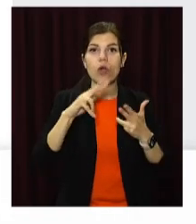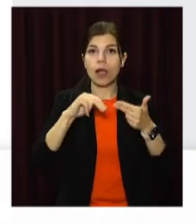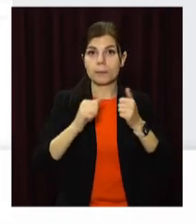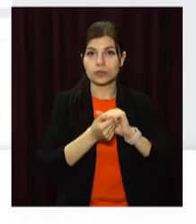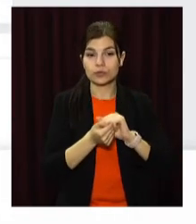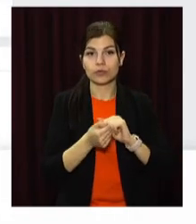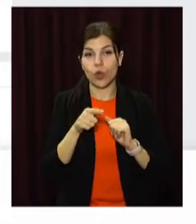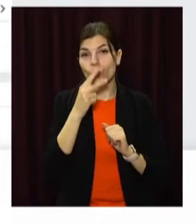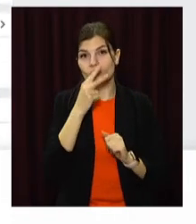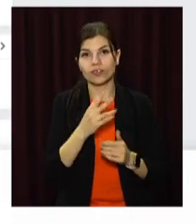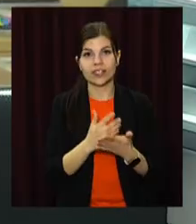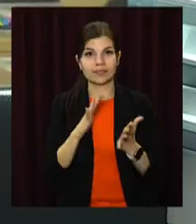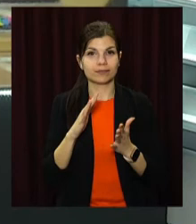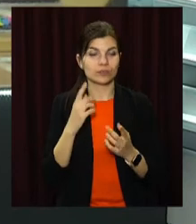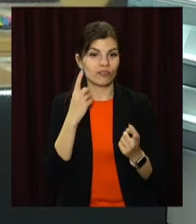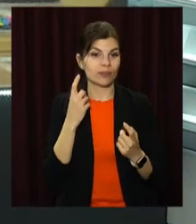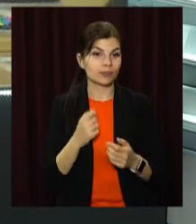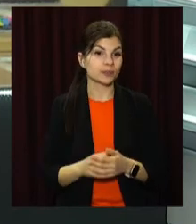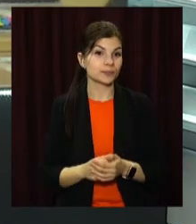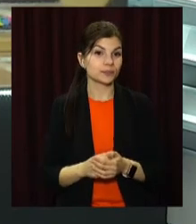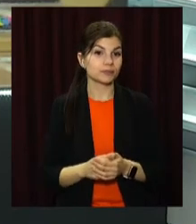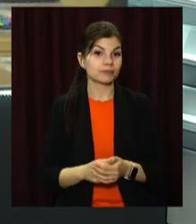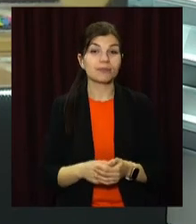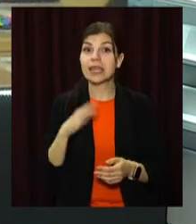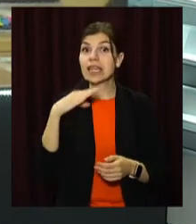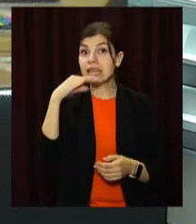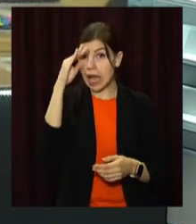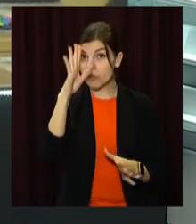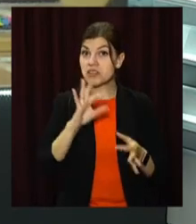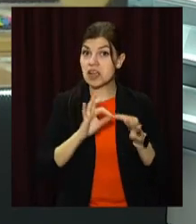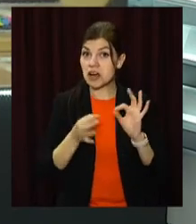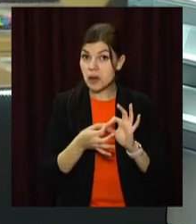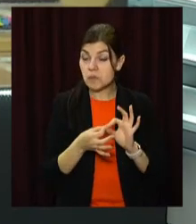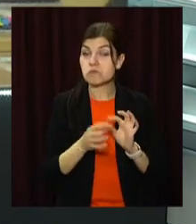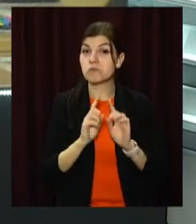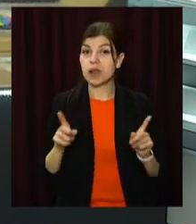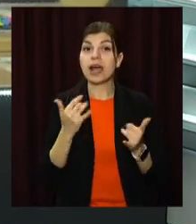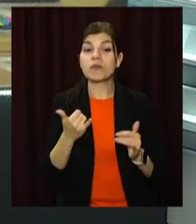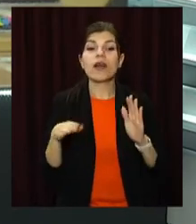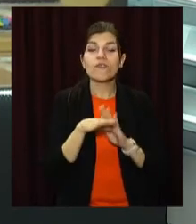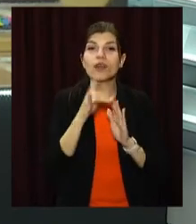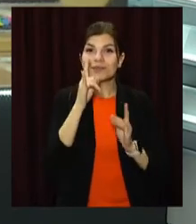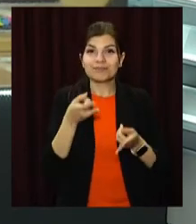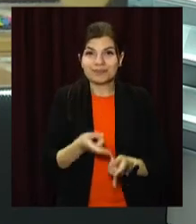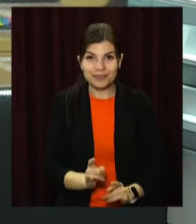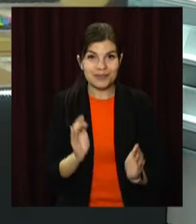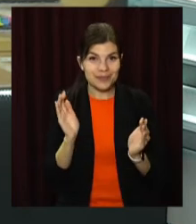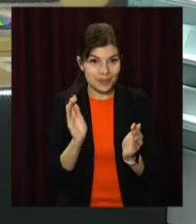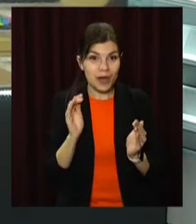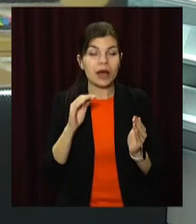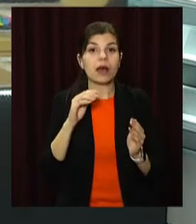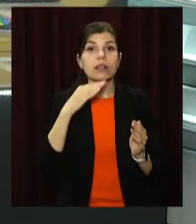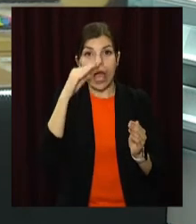OpenNews, Толканал відкритий. Тато в декреті. Відтепер у відпустку по догляду за новонароджами. Ними